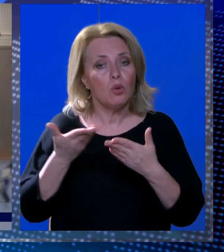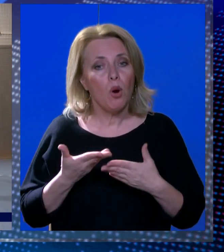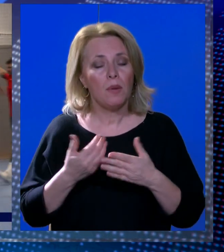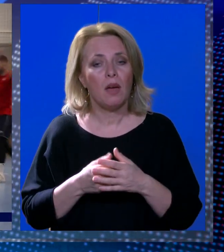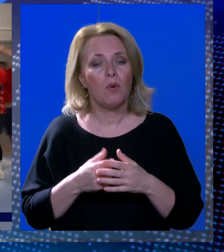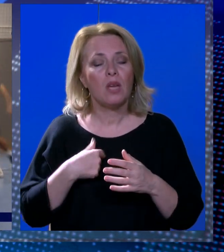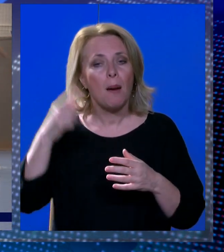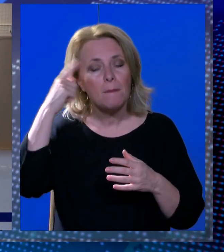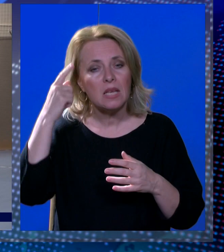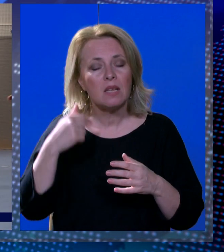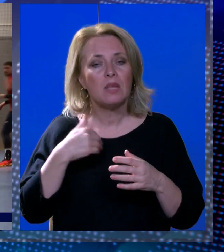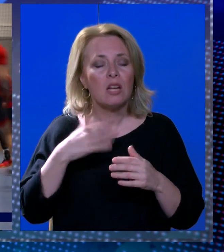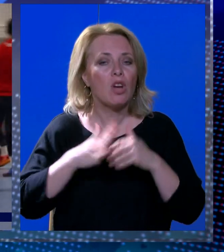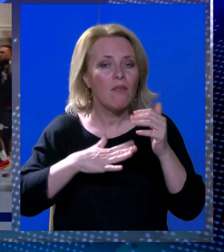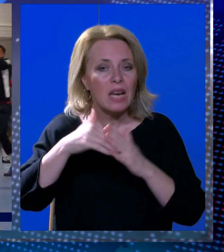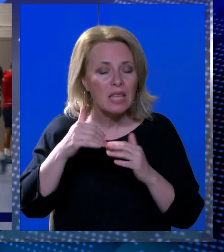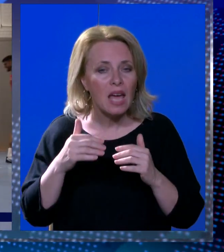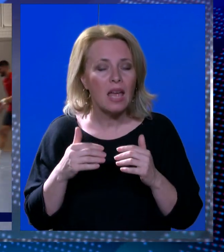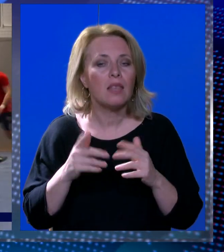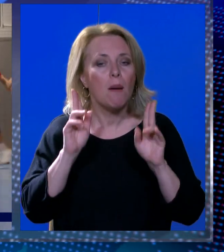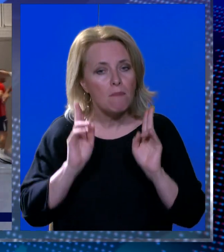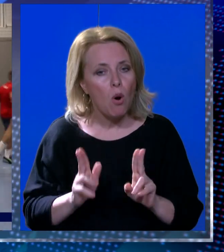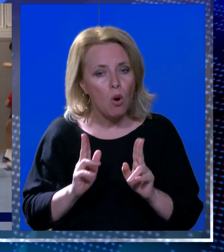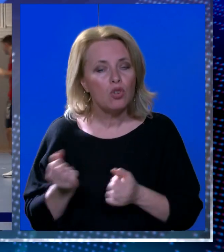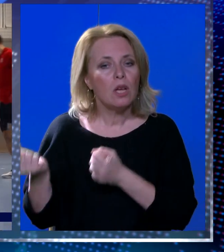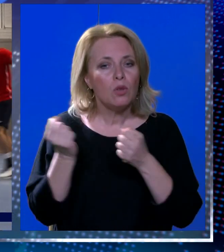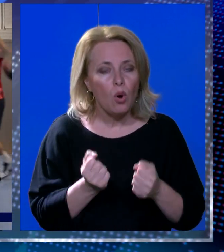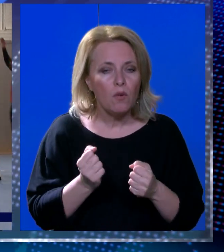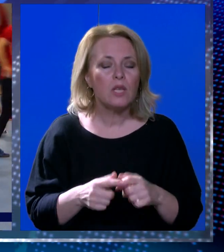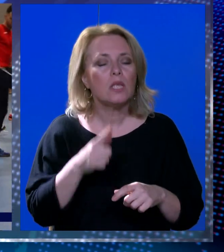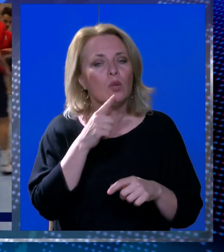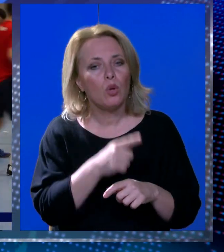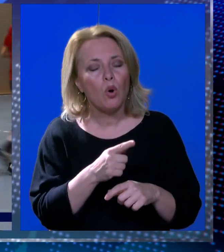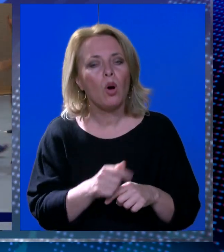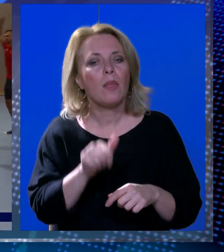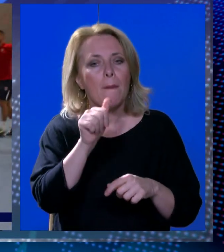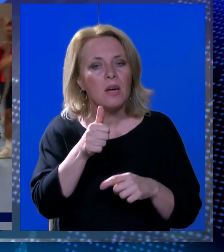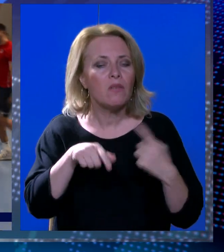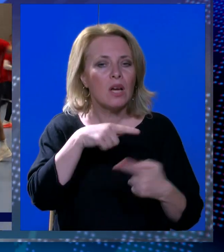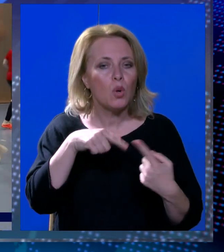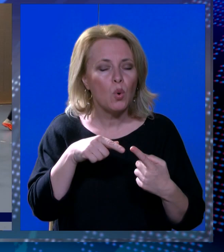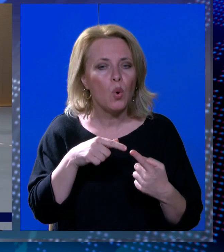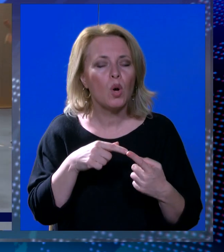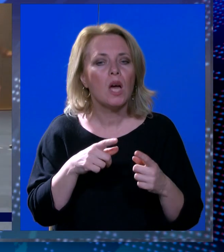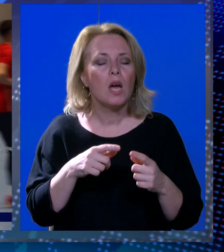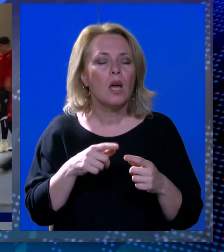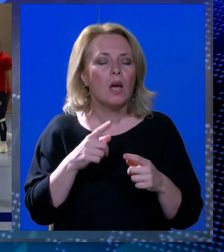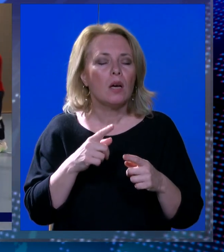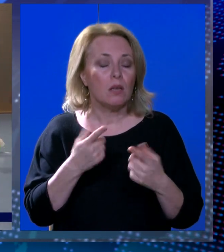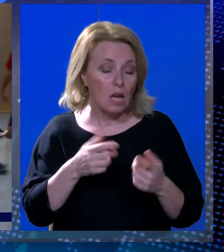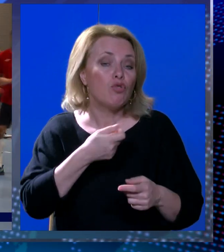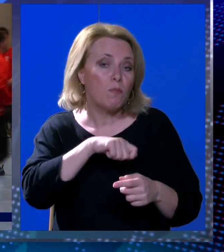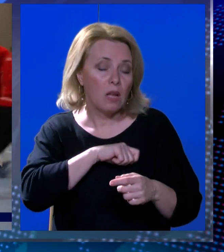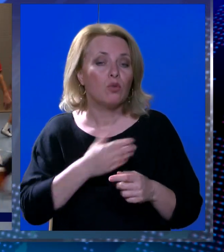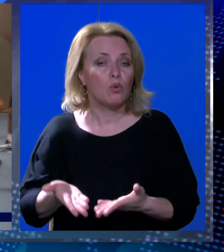naša kvaliteta može dovesti do toga da mi taj prvi krug, odnosno Španjolsku, dobijemo